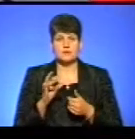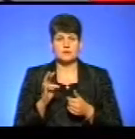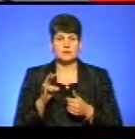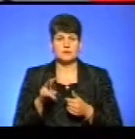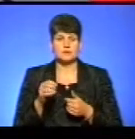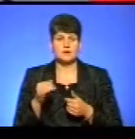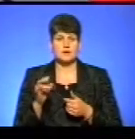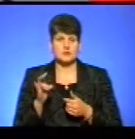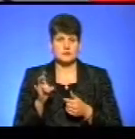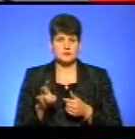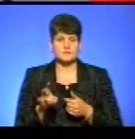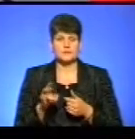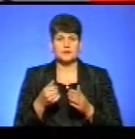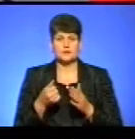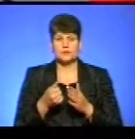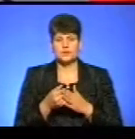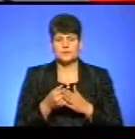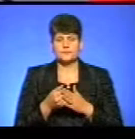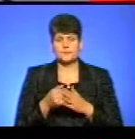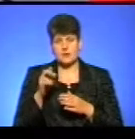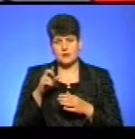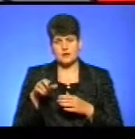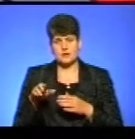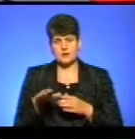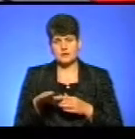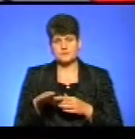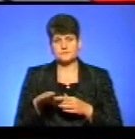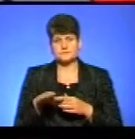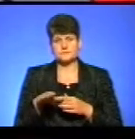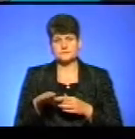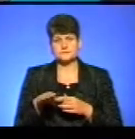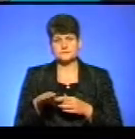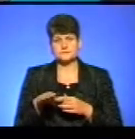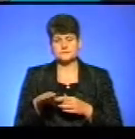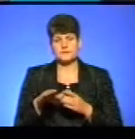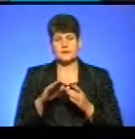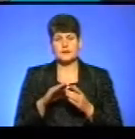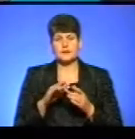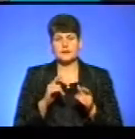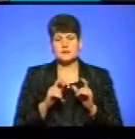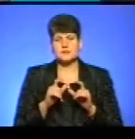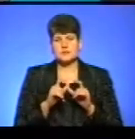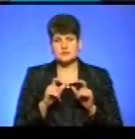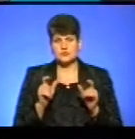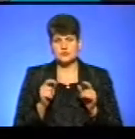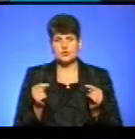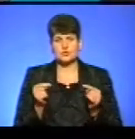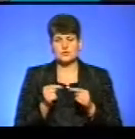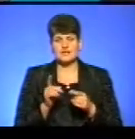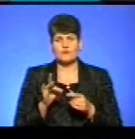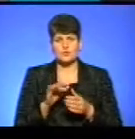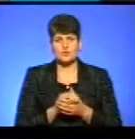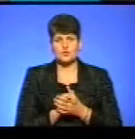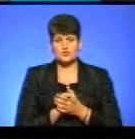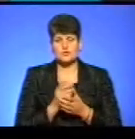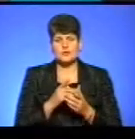тобто електронне звернення до інституції конкретно Європейського Союзу,